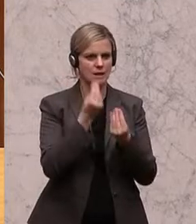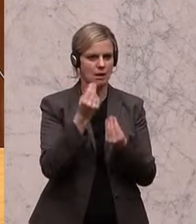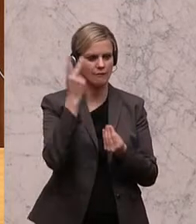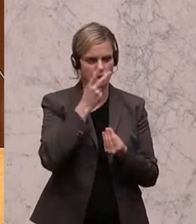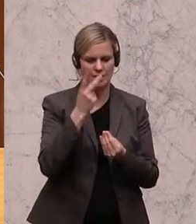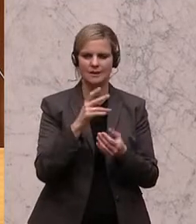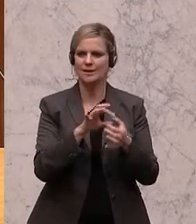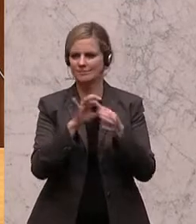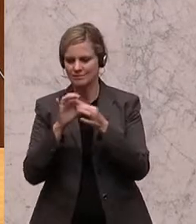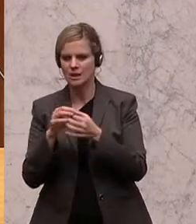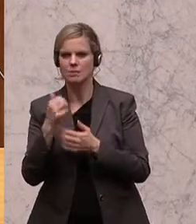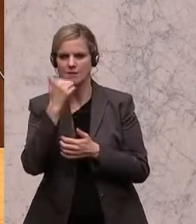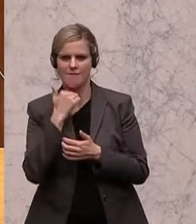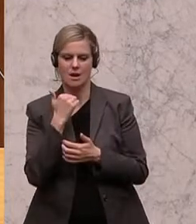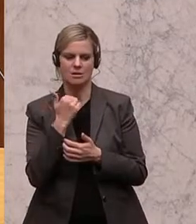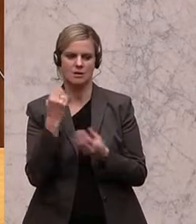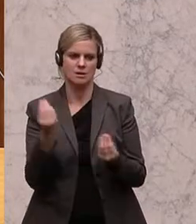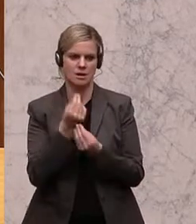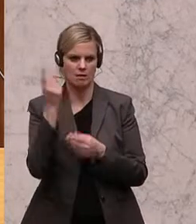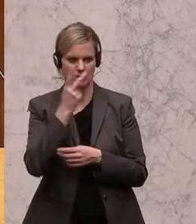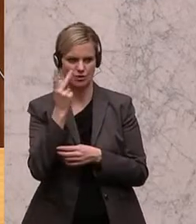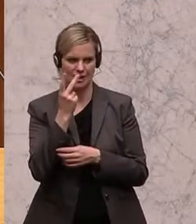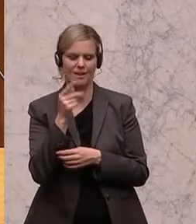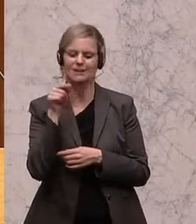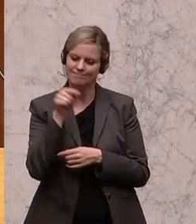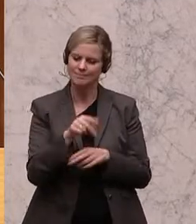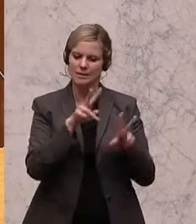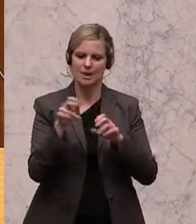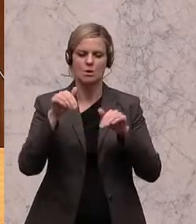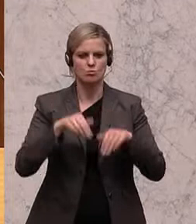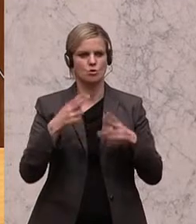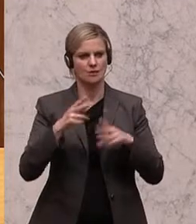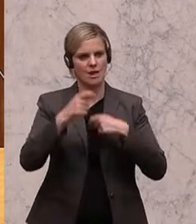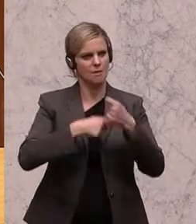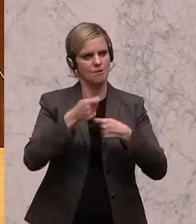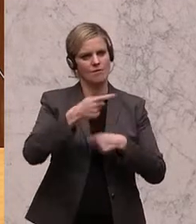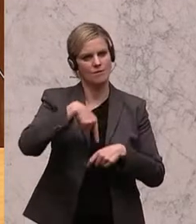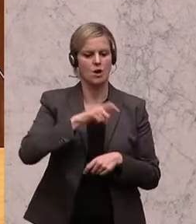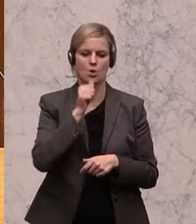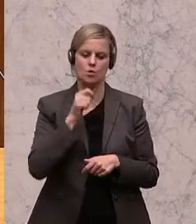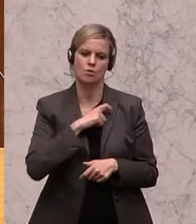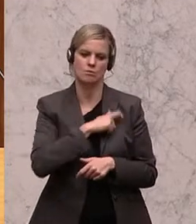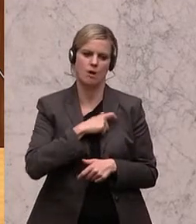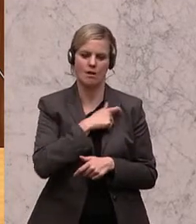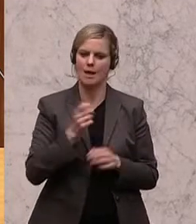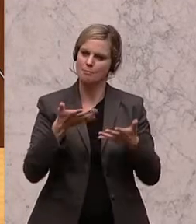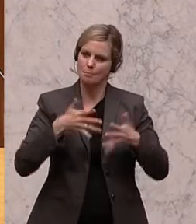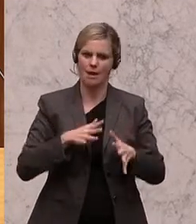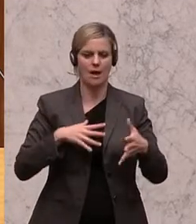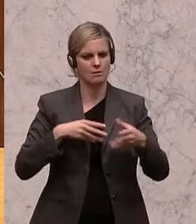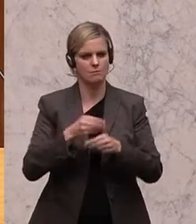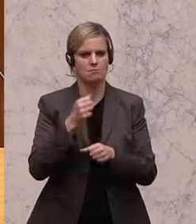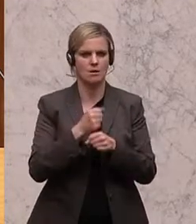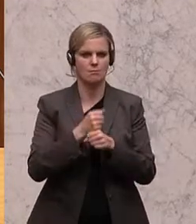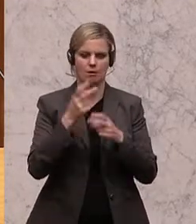Amtsachverständige, Privatsachverständige, da gilt es jetzt weiter zu arbeiten, und wir Grüne sind sicher bereit, auch mitzuarbeiten. Ich möchte